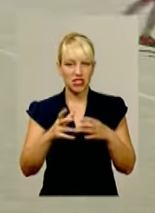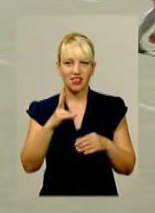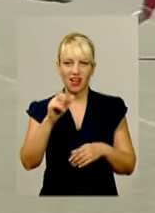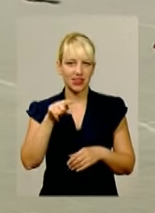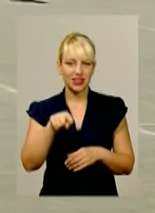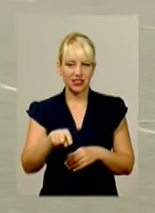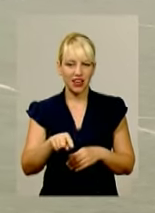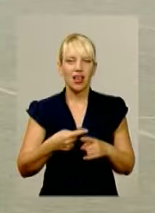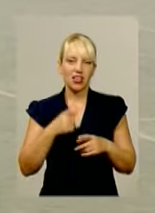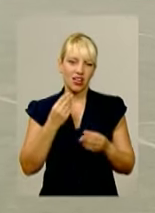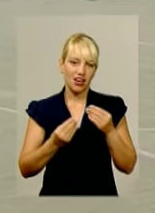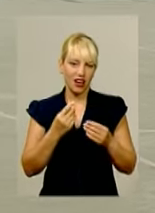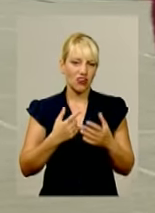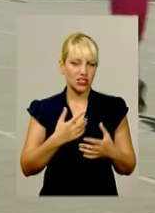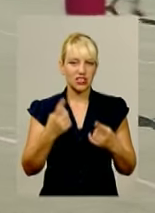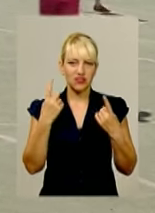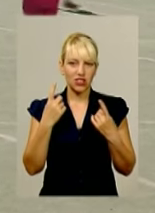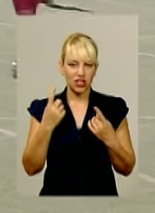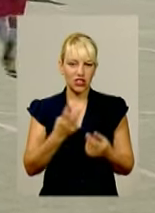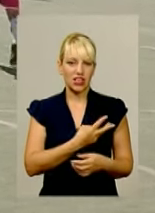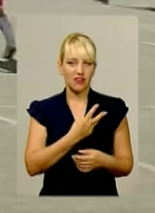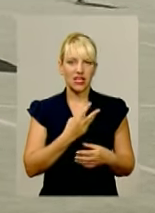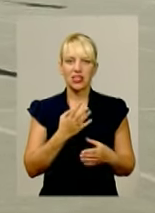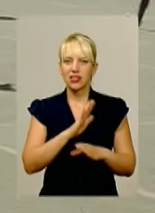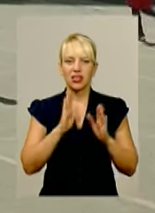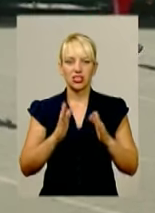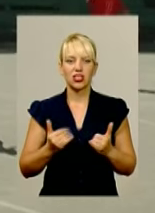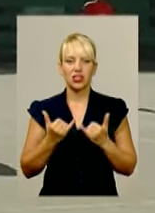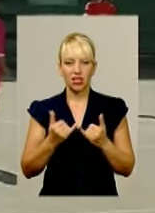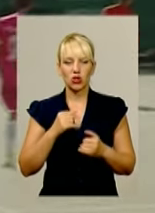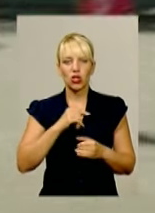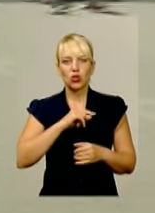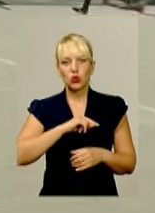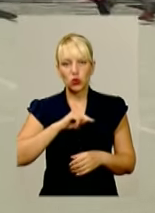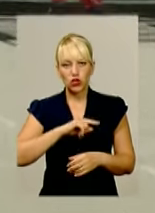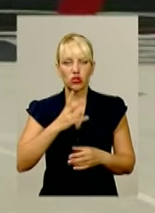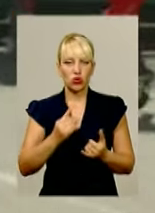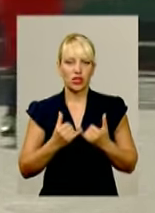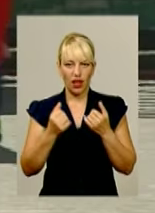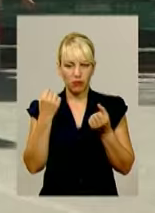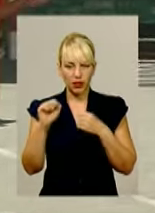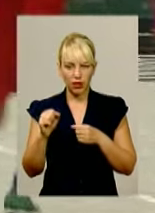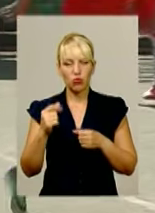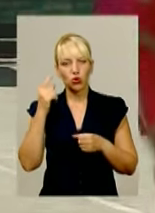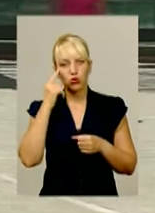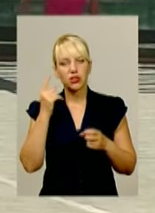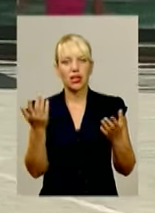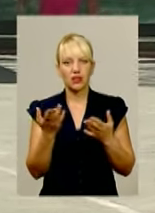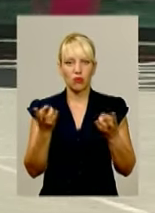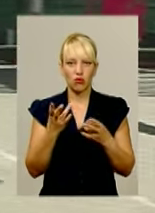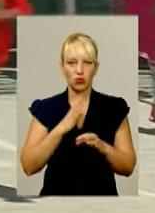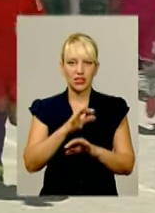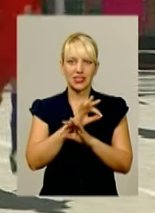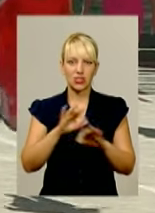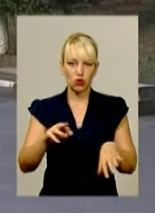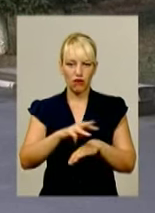Цього разу грають з особливою завзятістю. Не лише для душі, а й задля перемоги. У перервах між матчами міркують, яким повинен бути зразковий